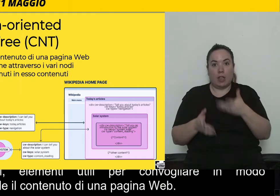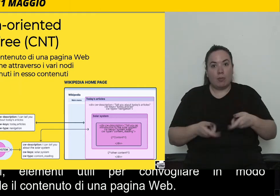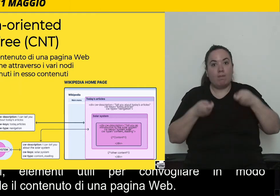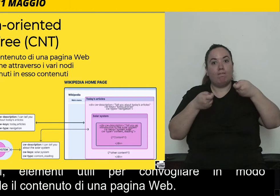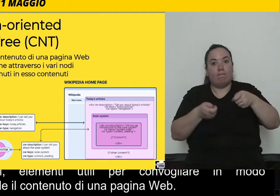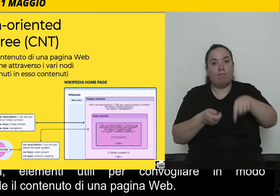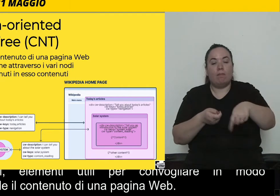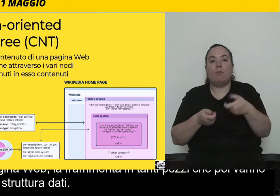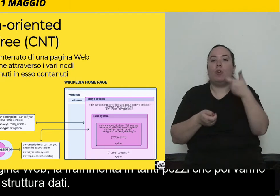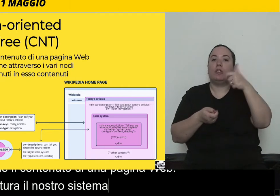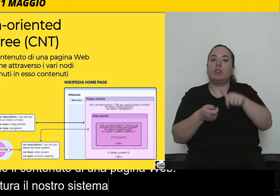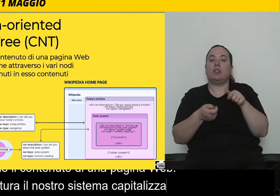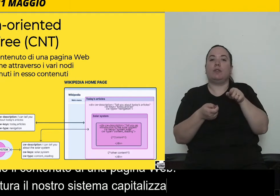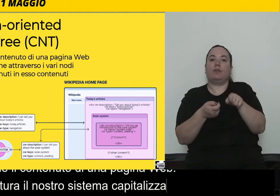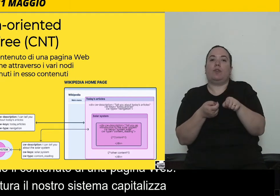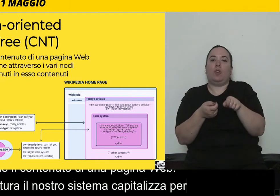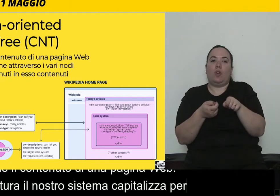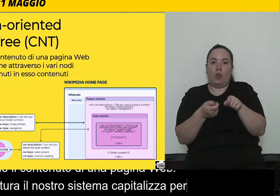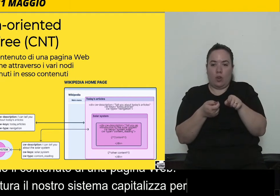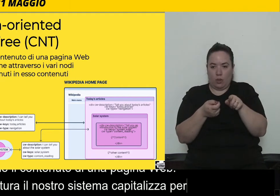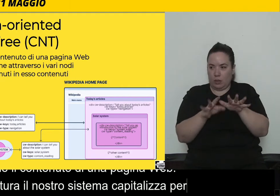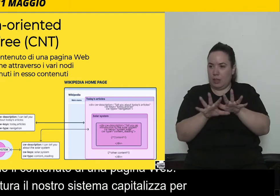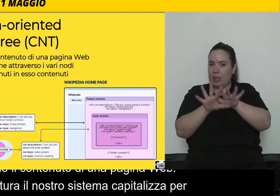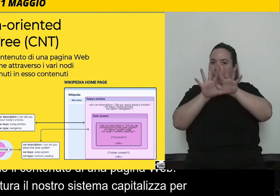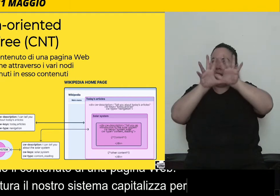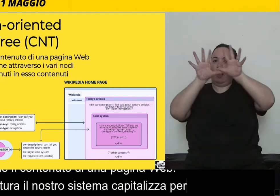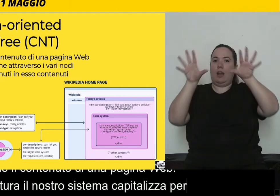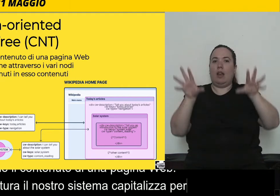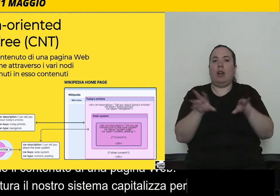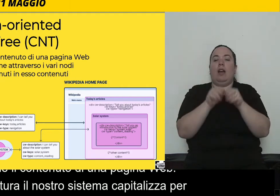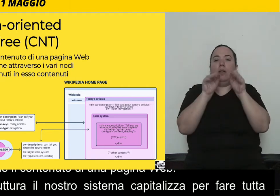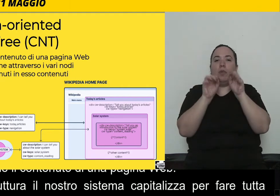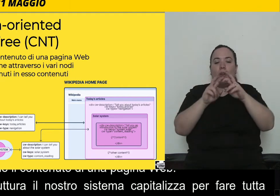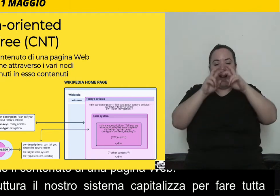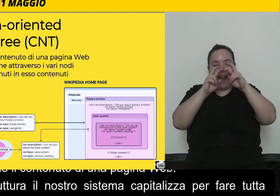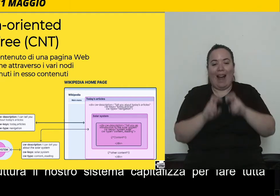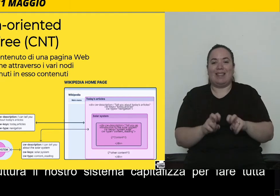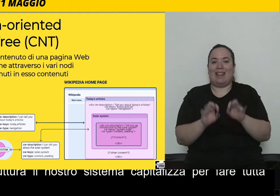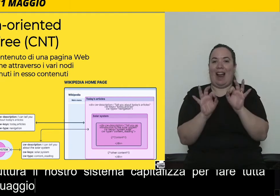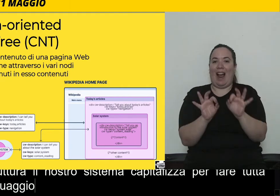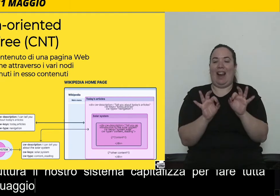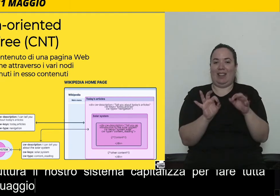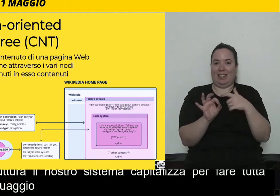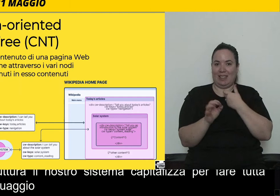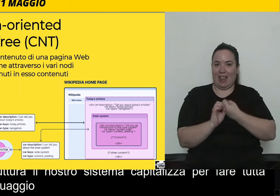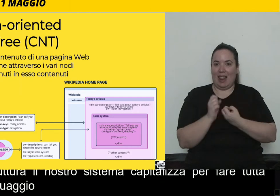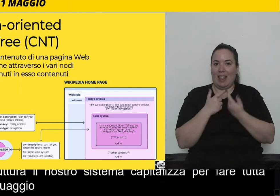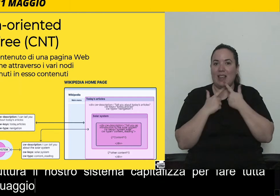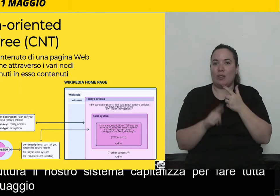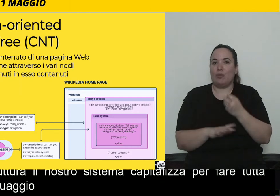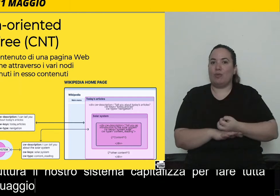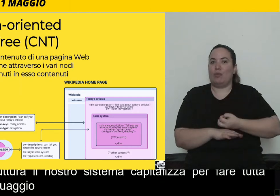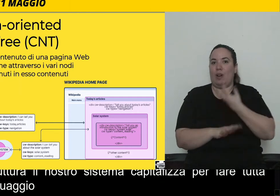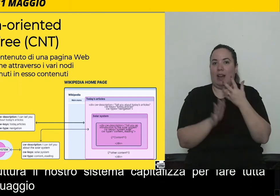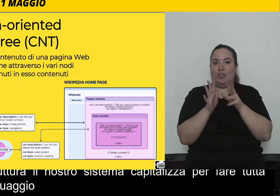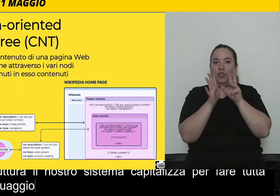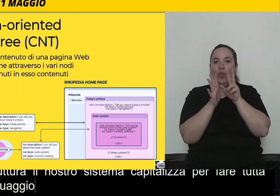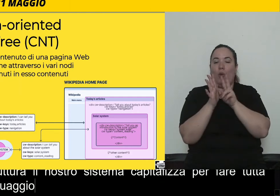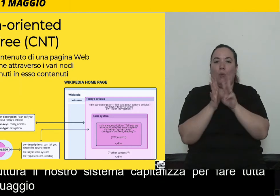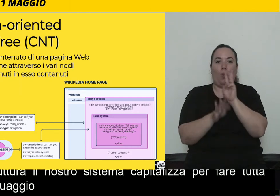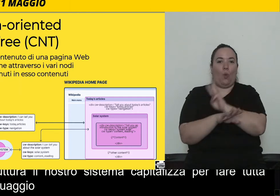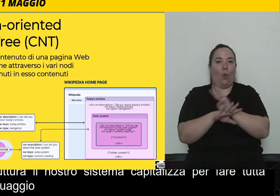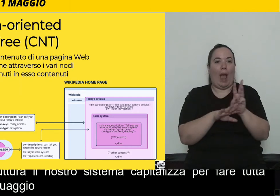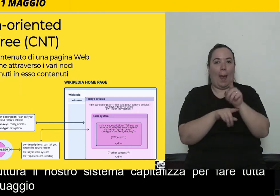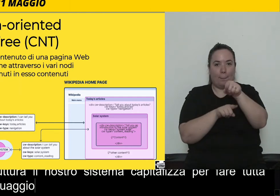poi fare tutta l'analisi del linguaggio, del contenuto che è all'interno di una pagina web, per poter estrarre